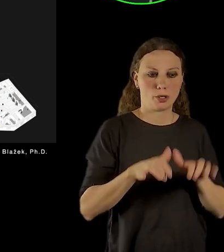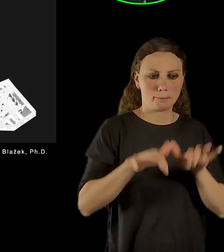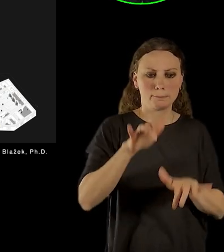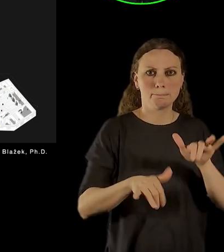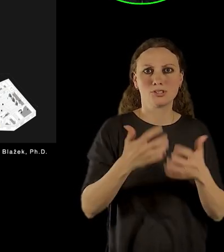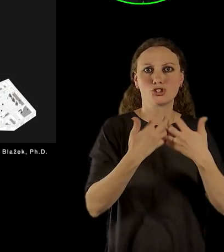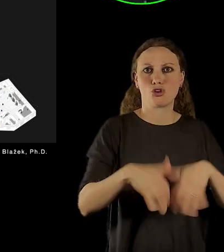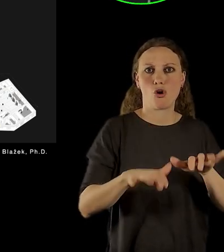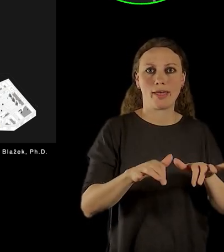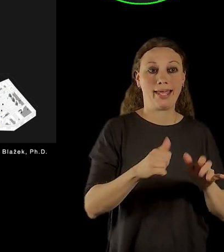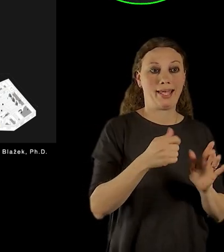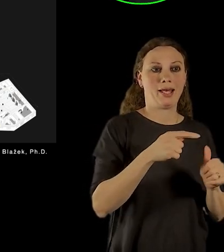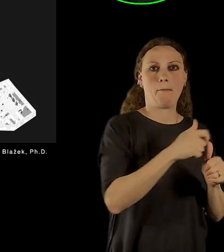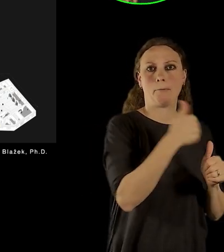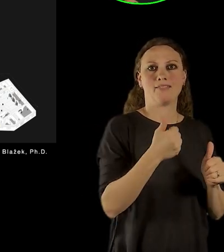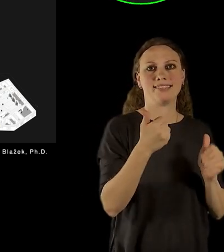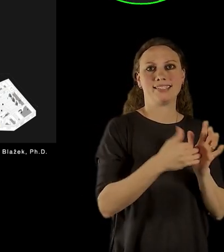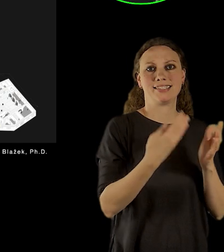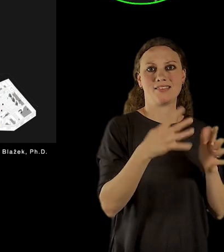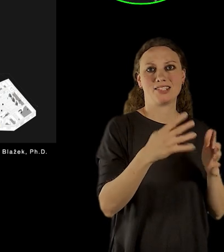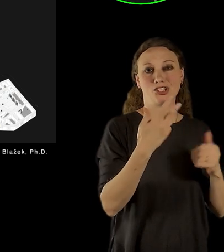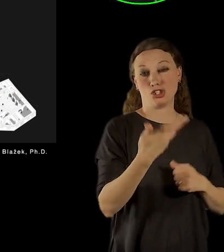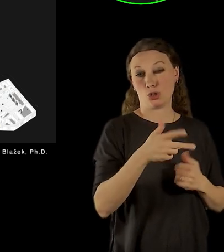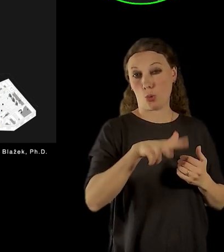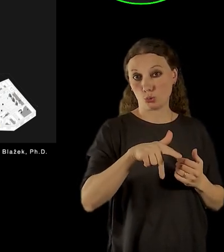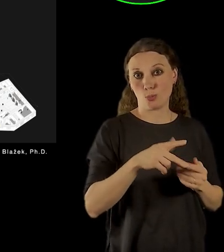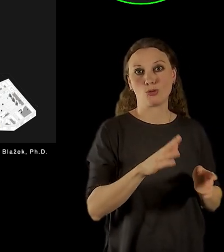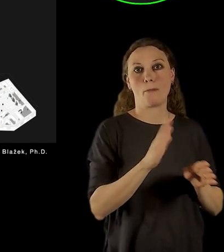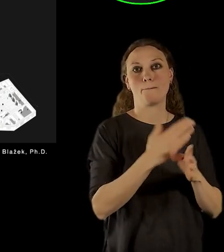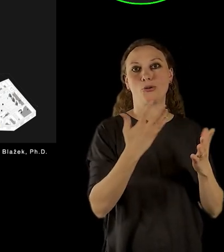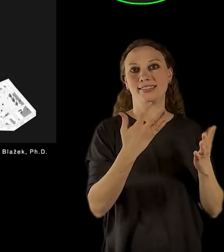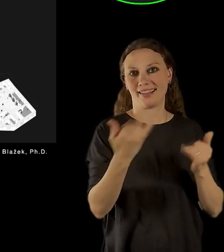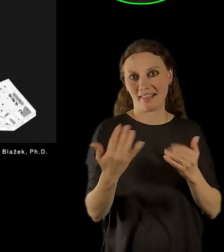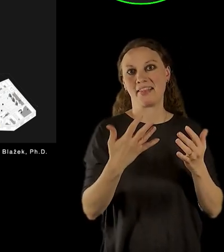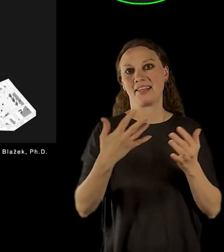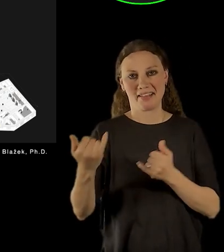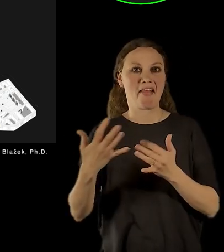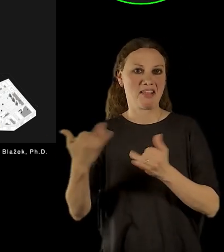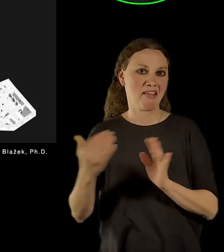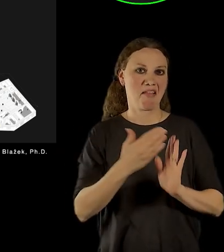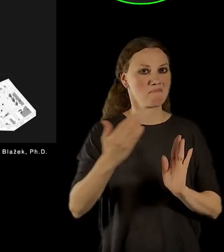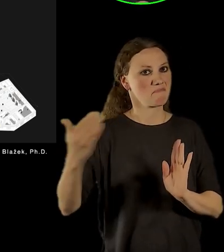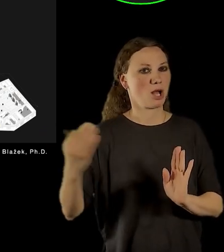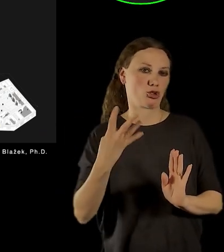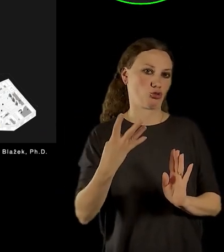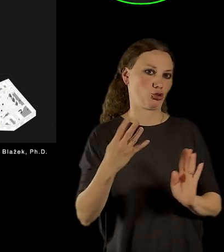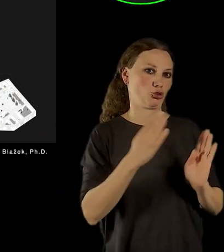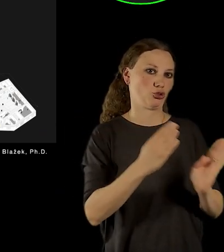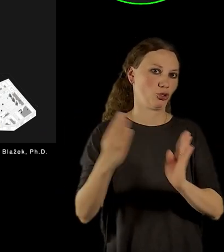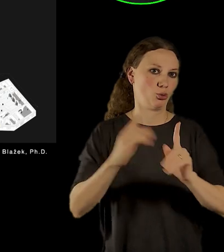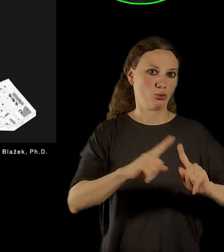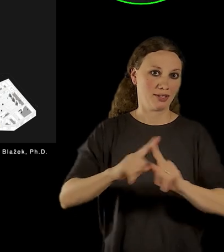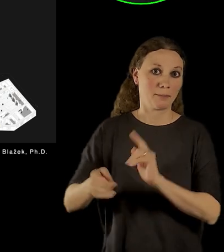1938 a vždycky je to tak po desetiletí. Máme také přislíbený počítáč